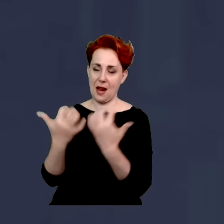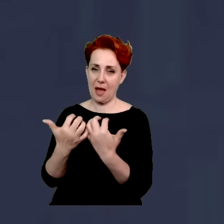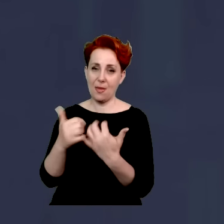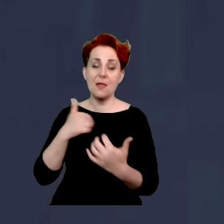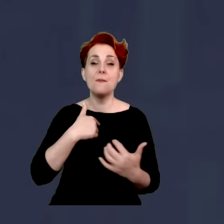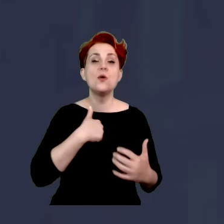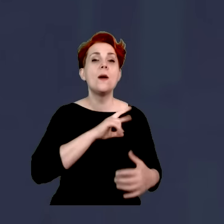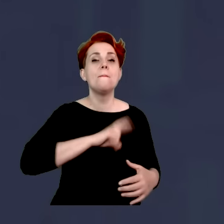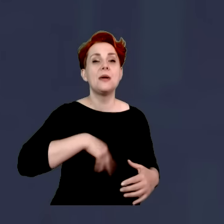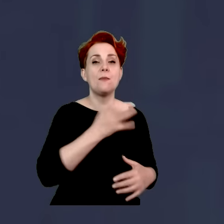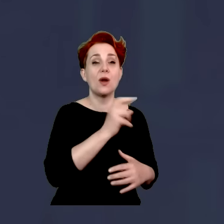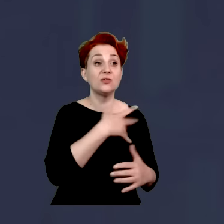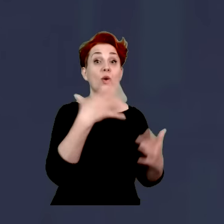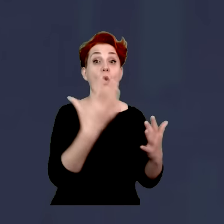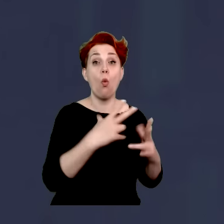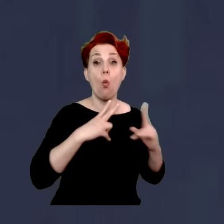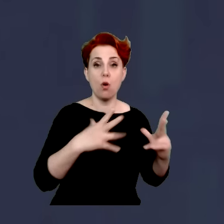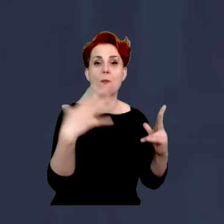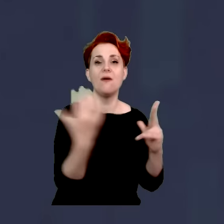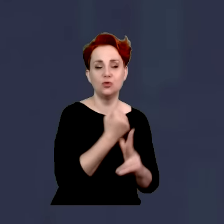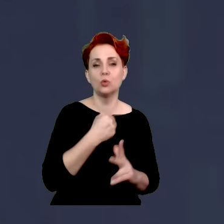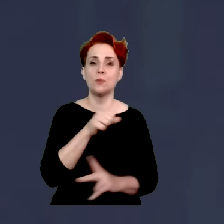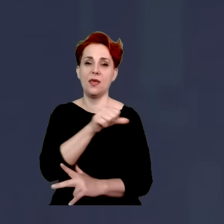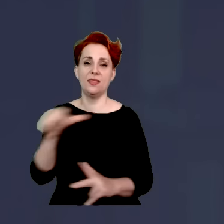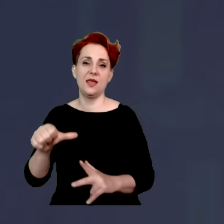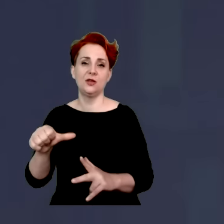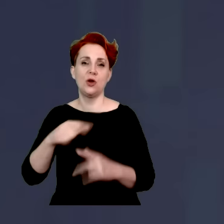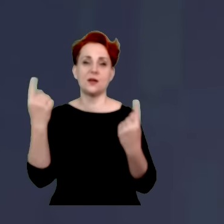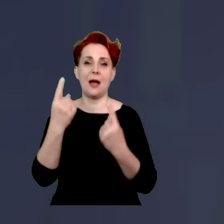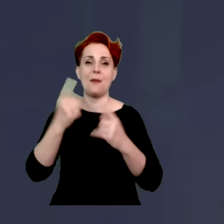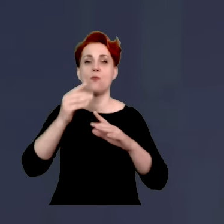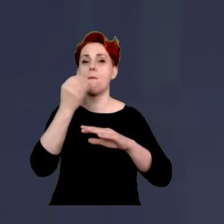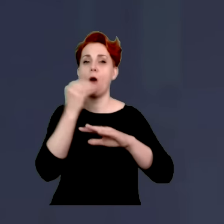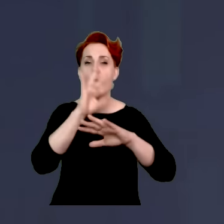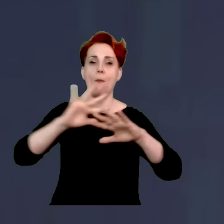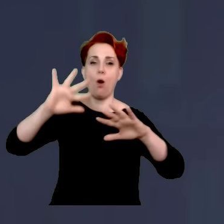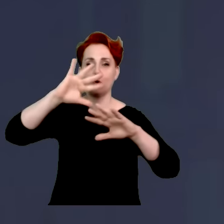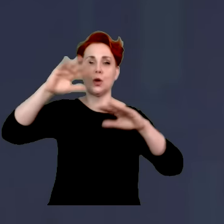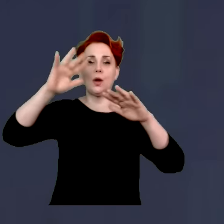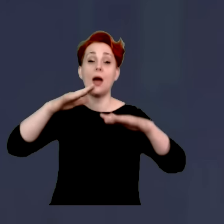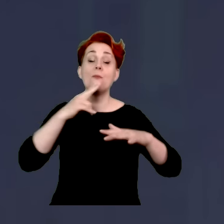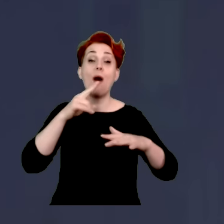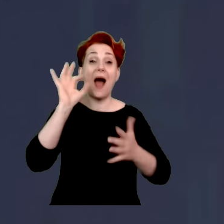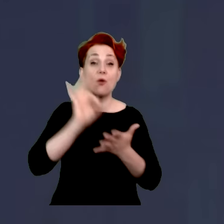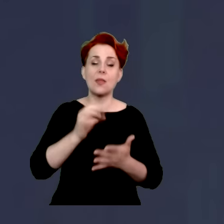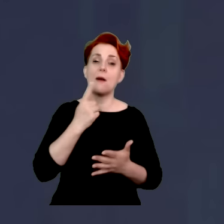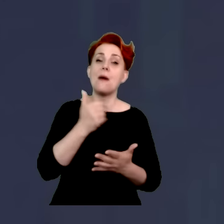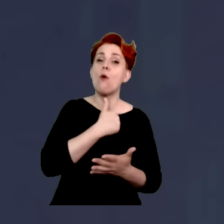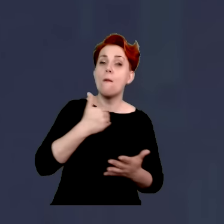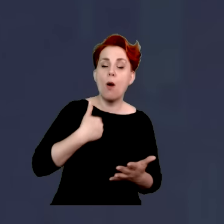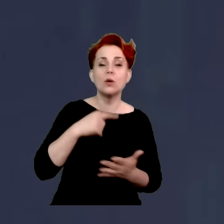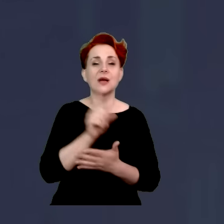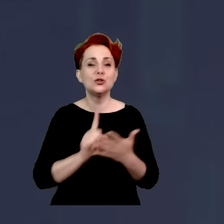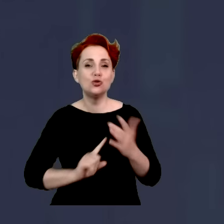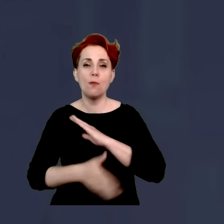Morawieckiego, żeby ten ostatni tydzień kampanii spędzić na Pomorzu Zachodnim. Pojawiła się powódź w Małopolsce, na Śląsku, na Podkarpaciu. W trybie